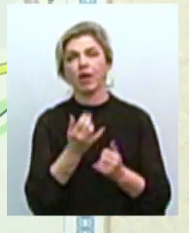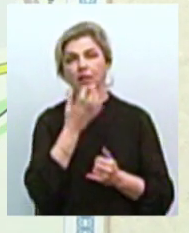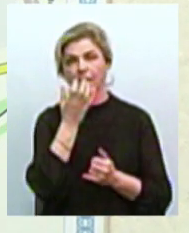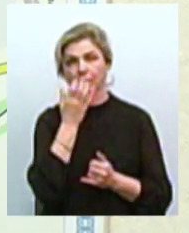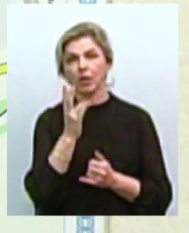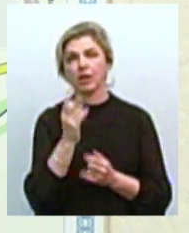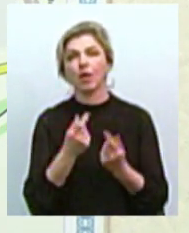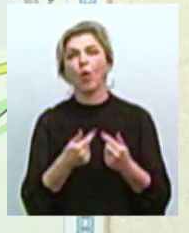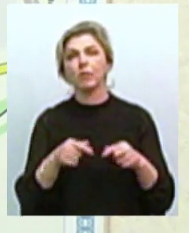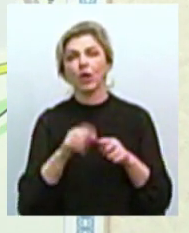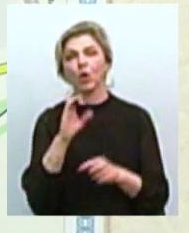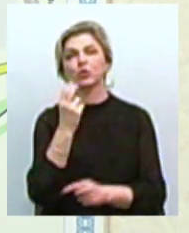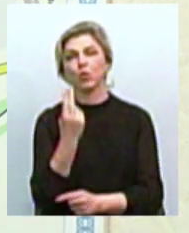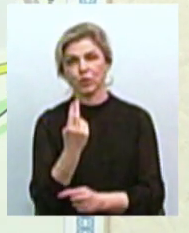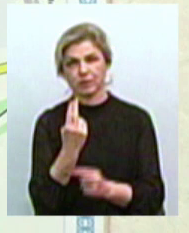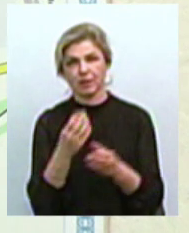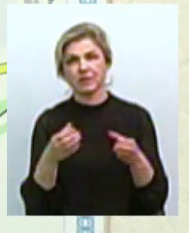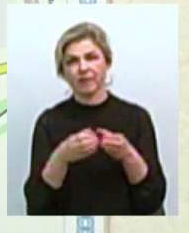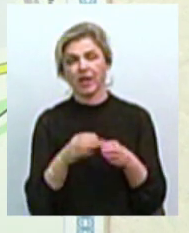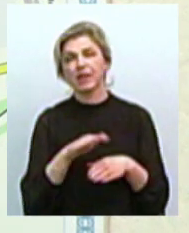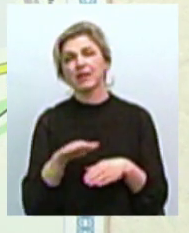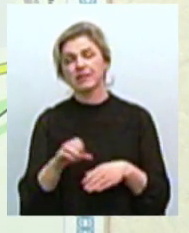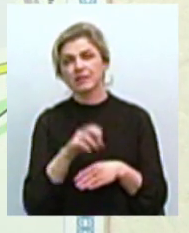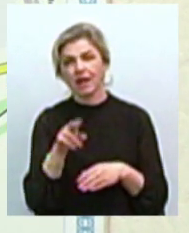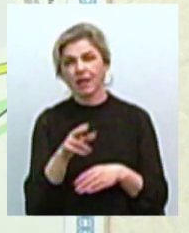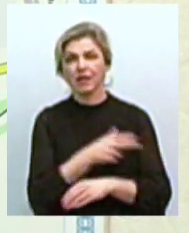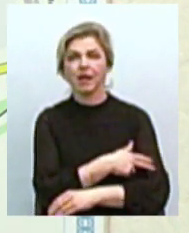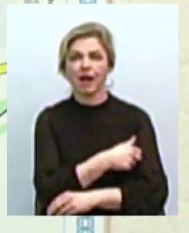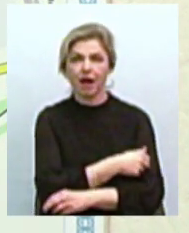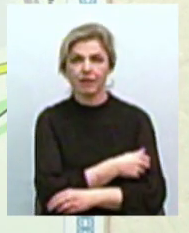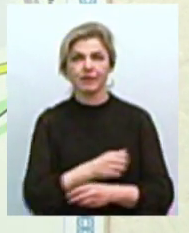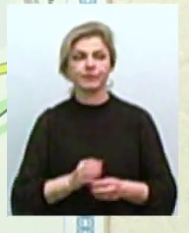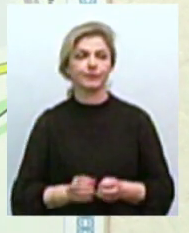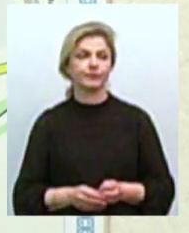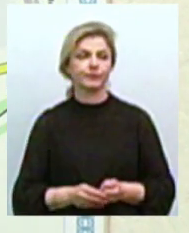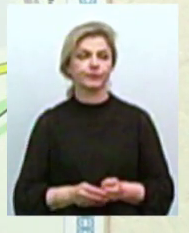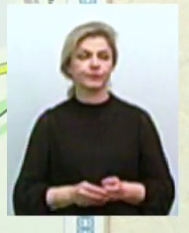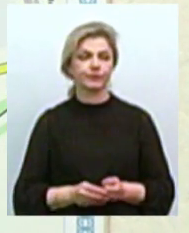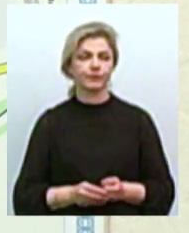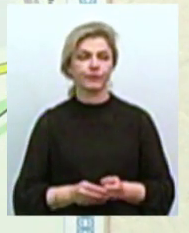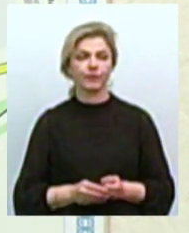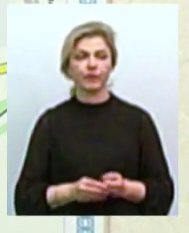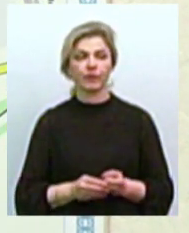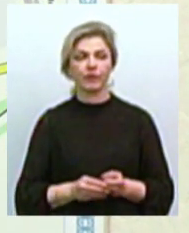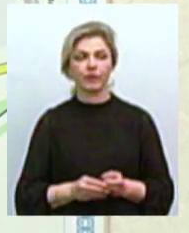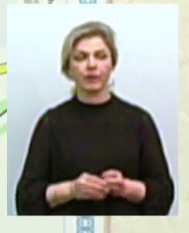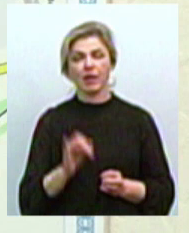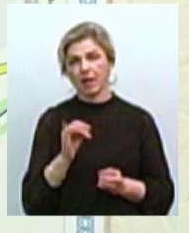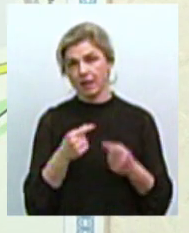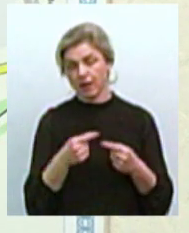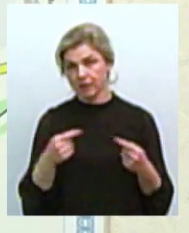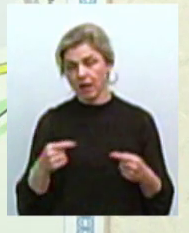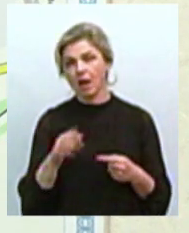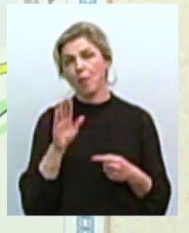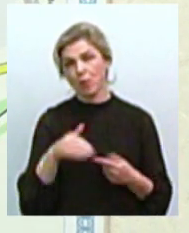об'єкти соціальної сфери, тобто садочки, лікарні, пологою будинки і так далі. Потім